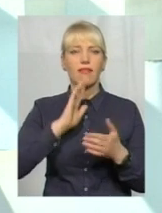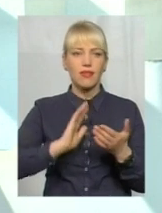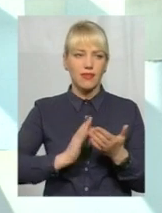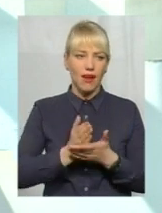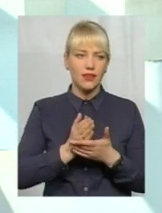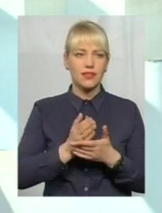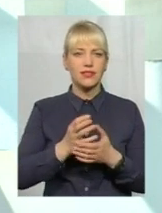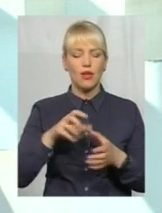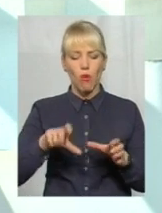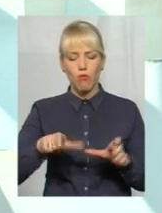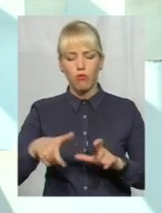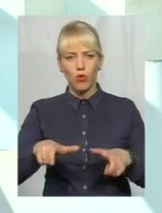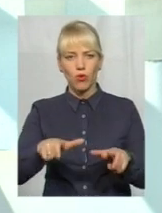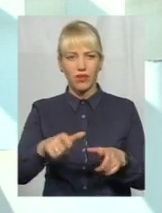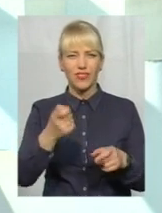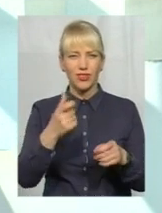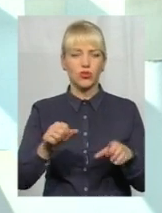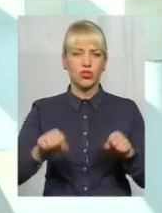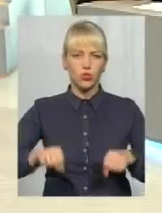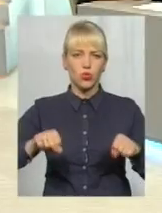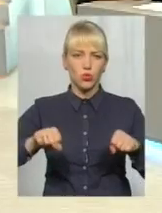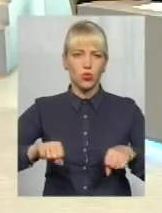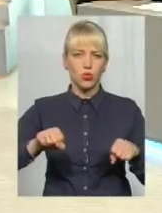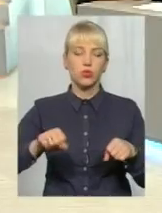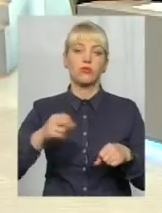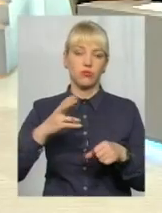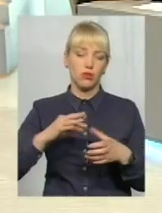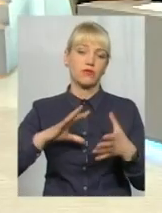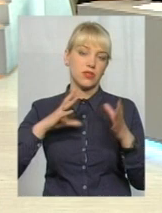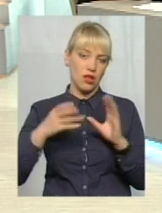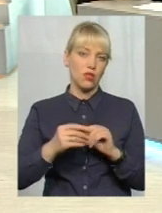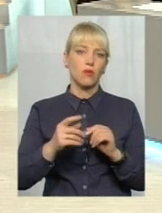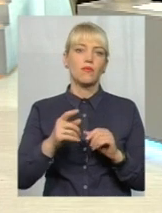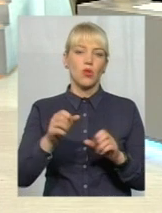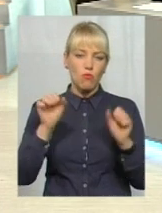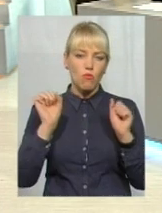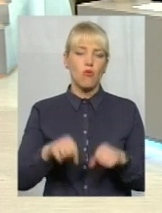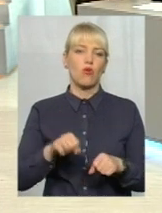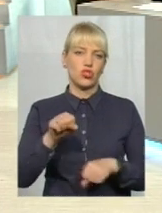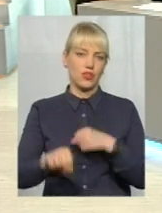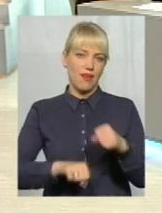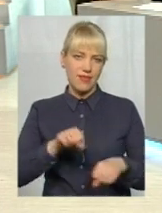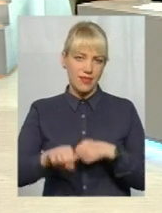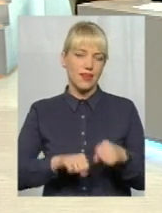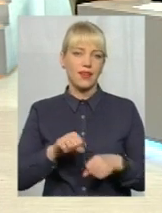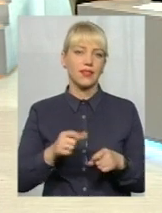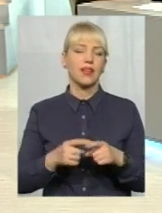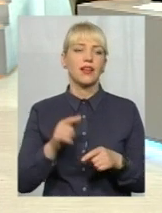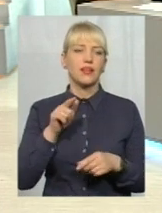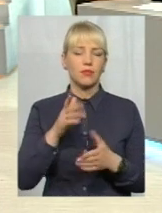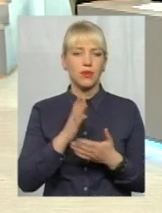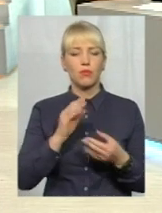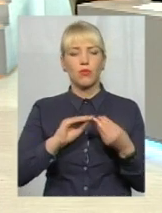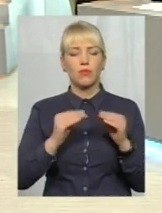місцями вона трішки трусить, але в цілому по ній можна нормально їхати. Є там і проблемні місця.